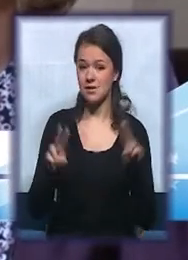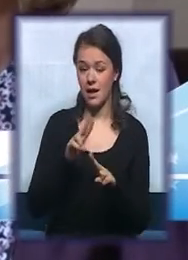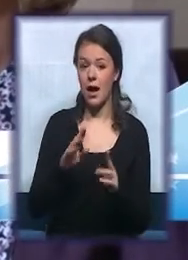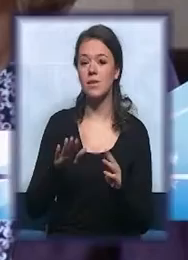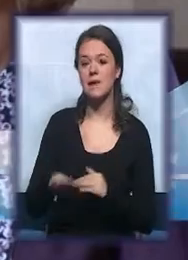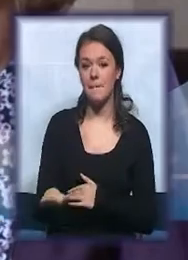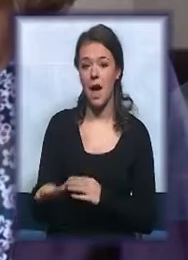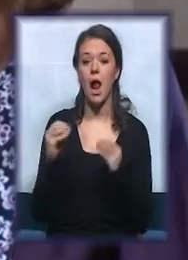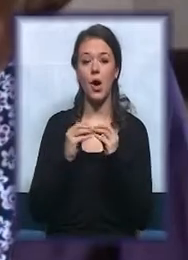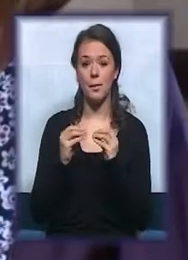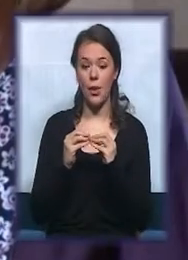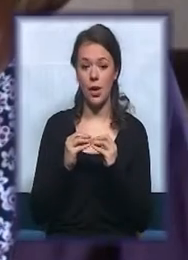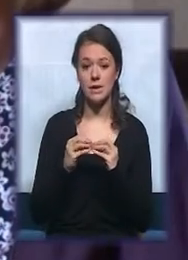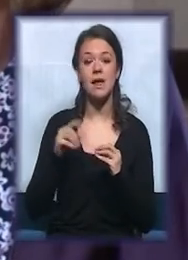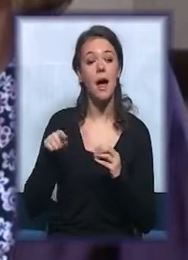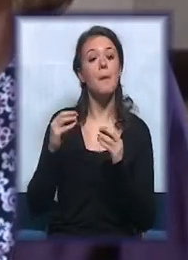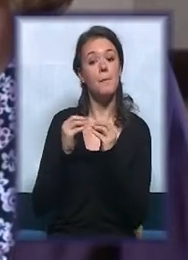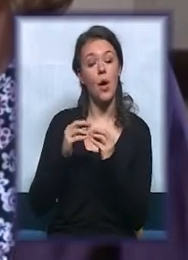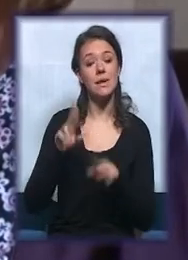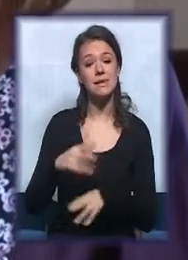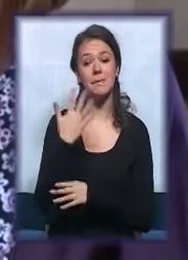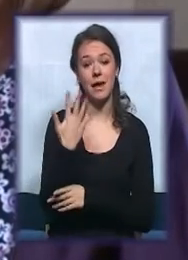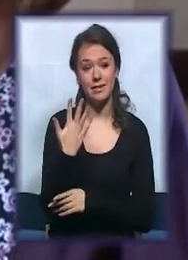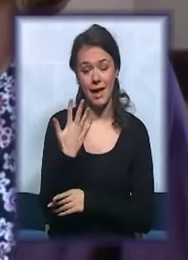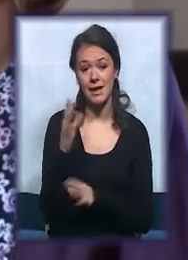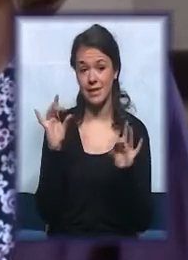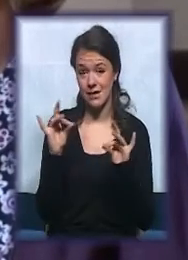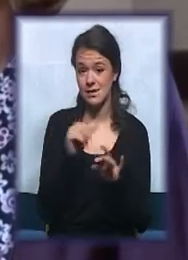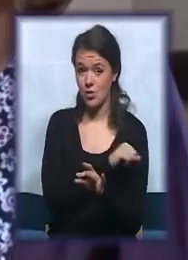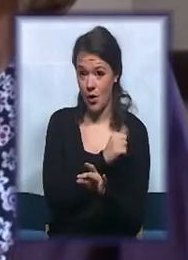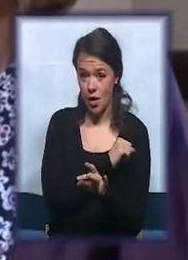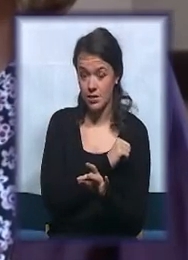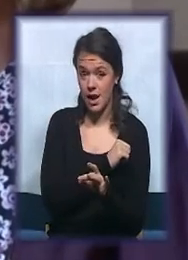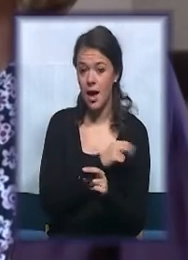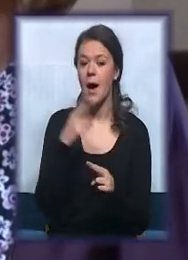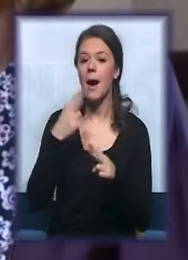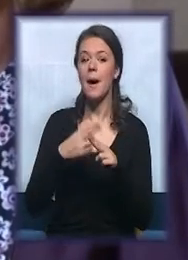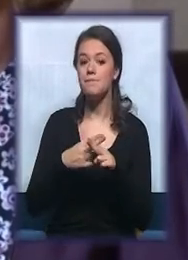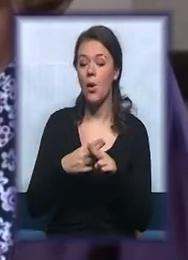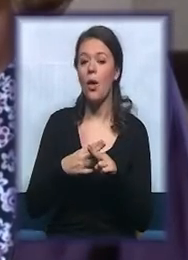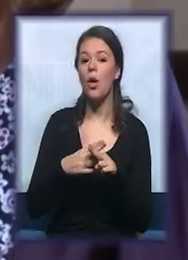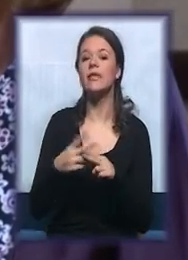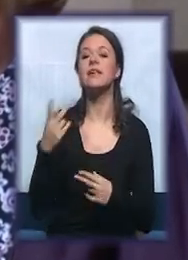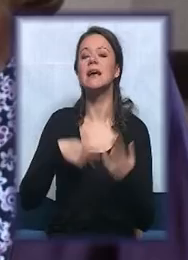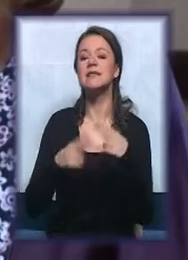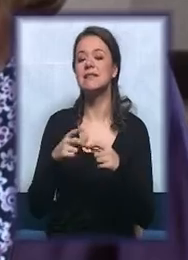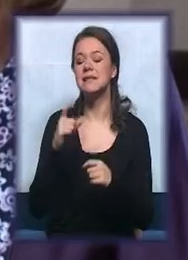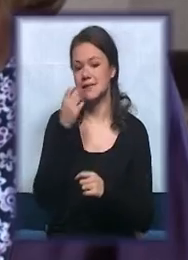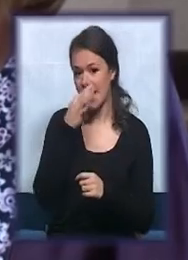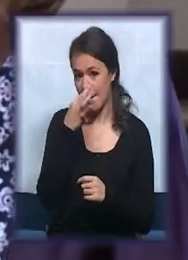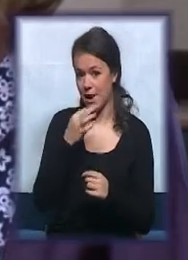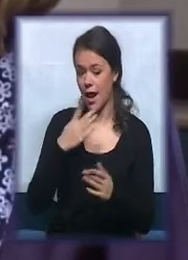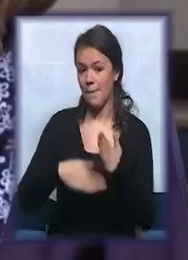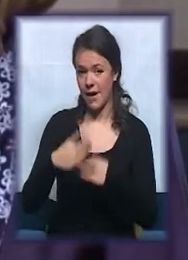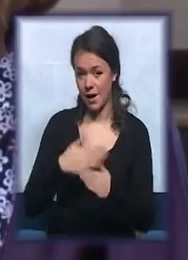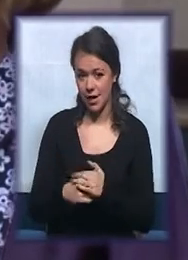koji ima deset godina, bolo je od cerebrne paralize. Znači, kroz